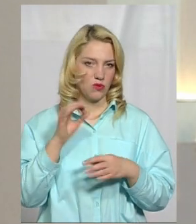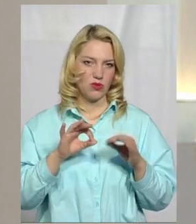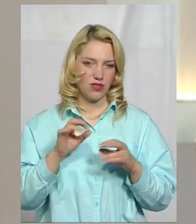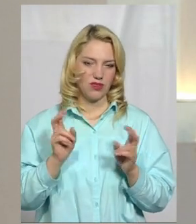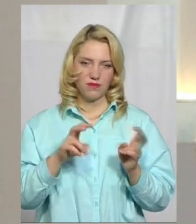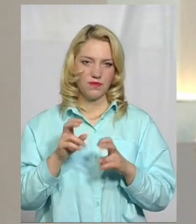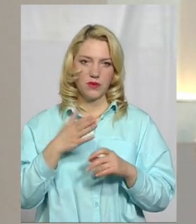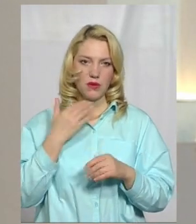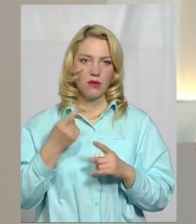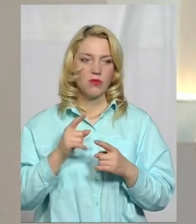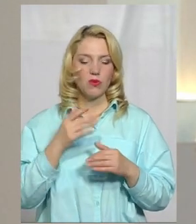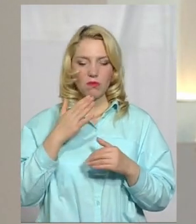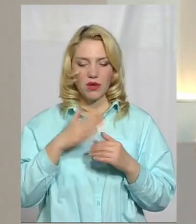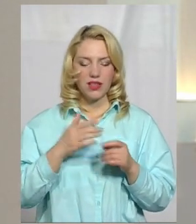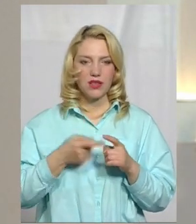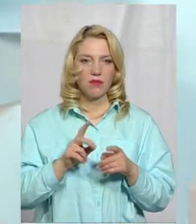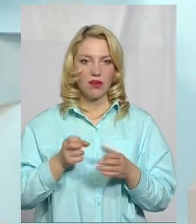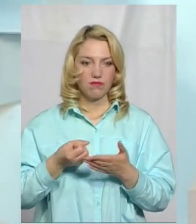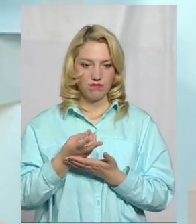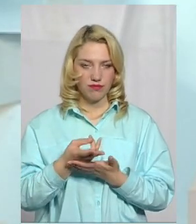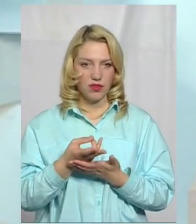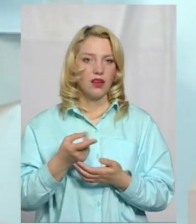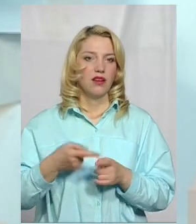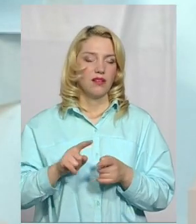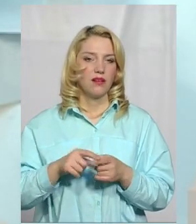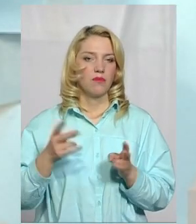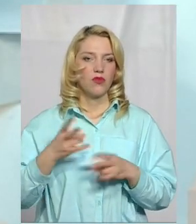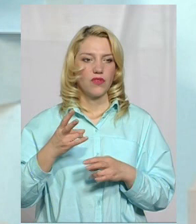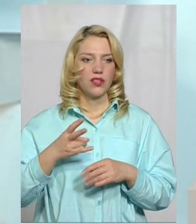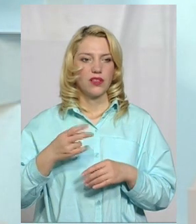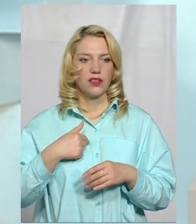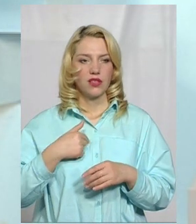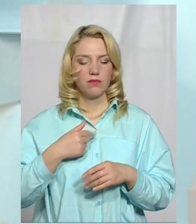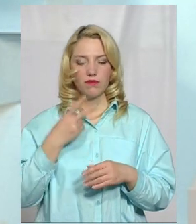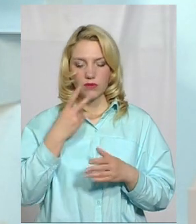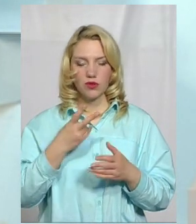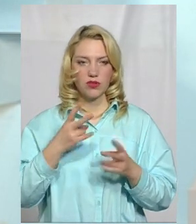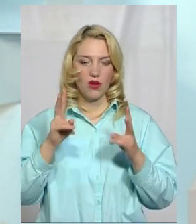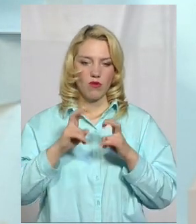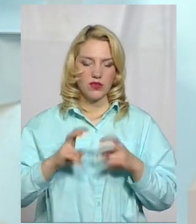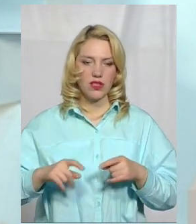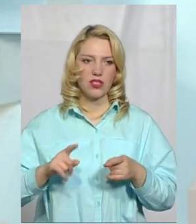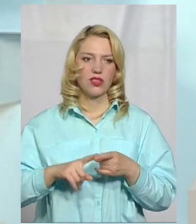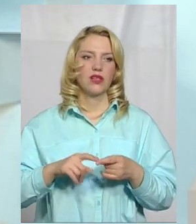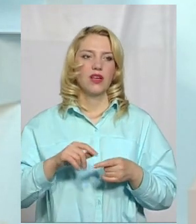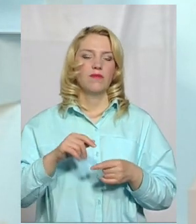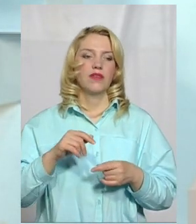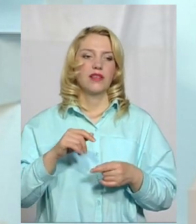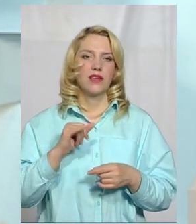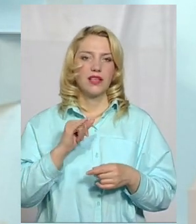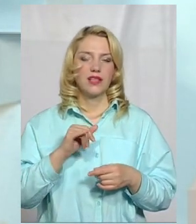тому що перед тим, як поступити в стаціонар, повинен нам пацієнт представити ряд обстежень. Це імуноформентні